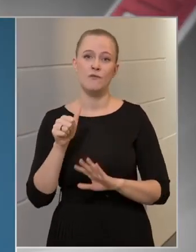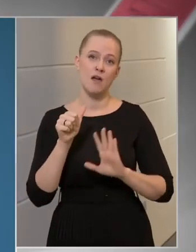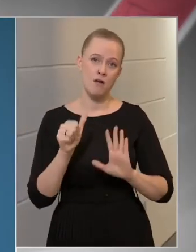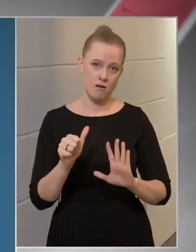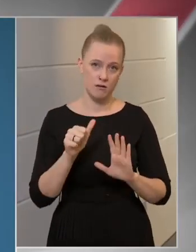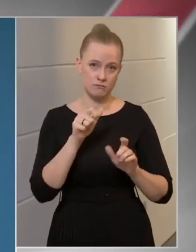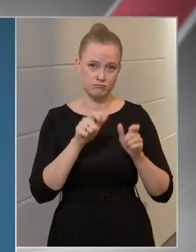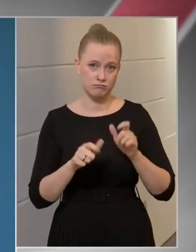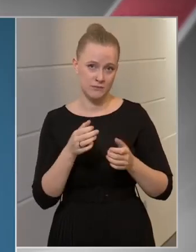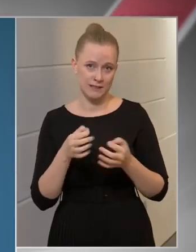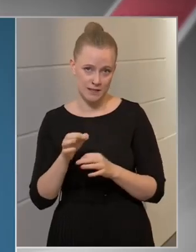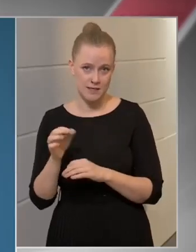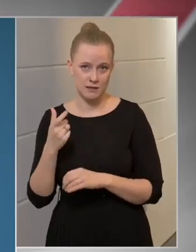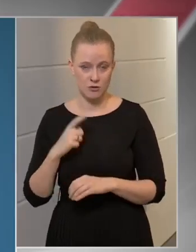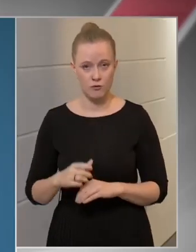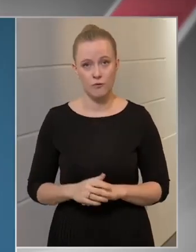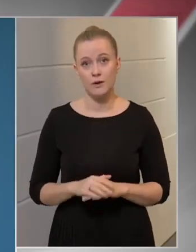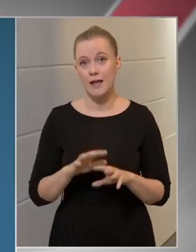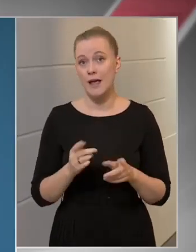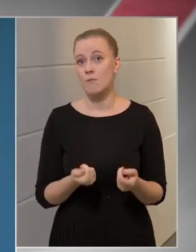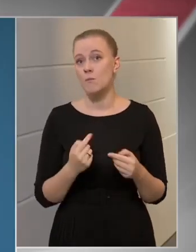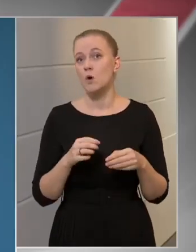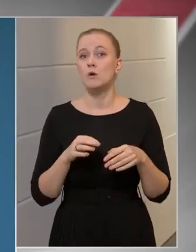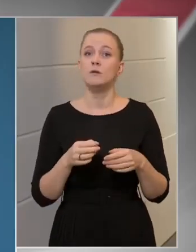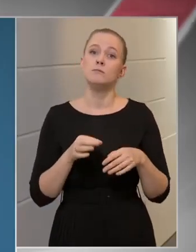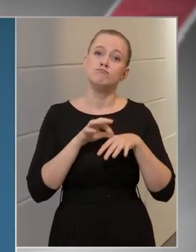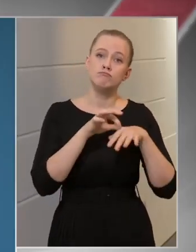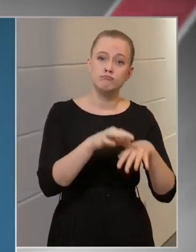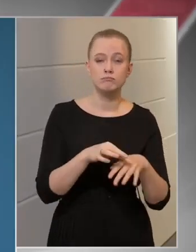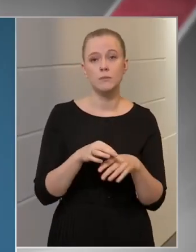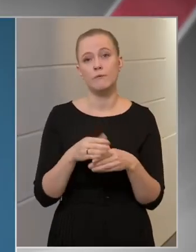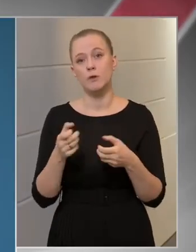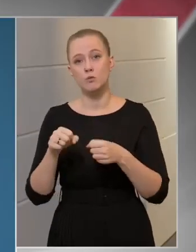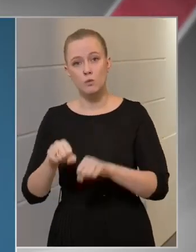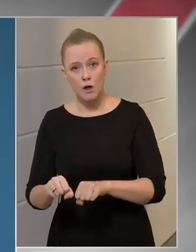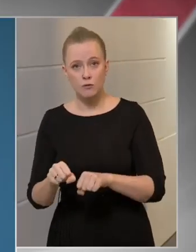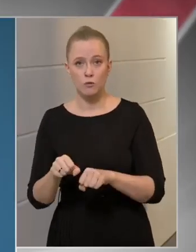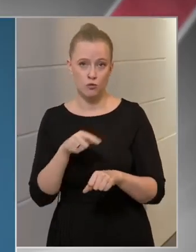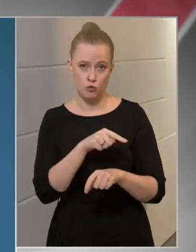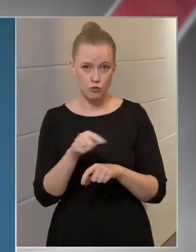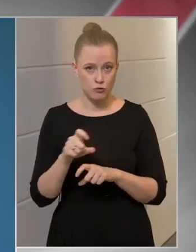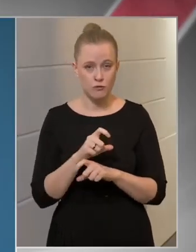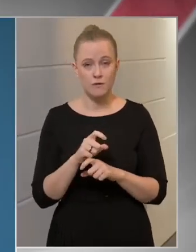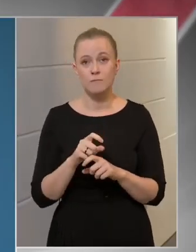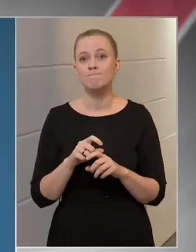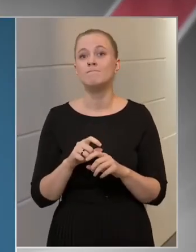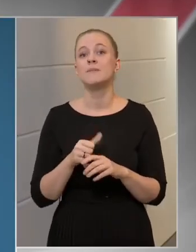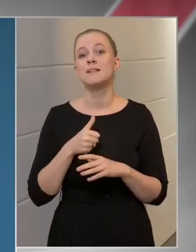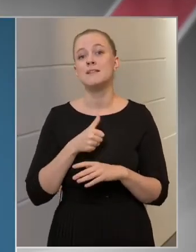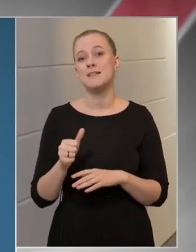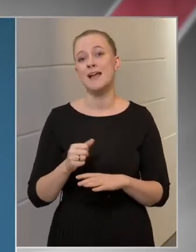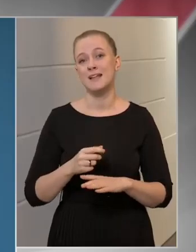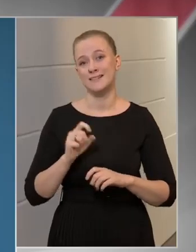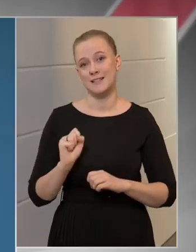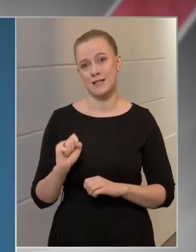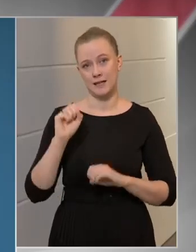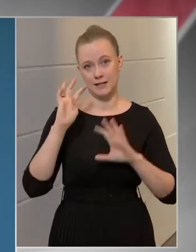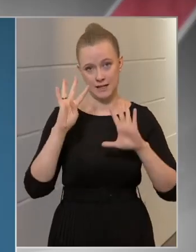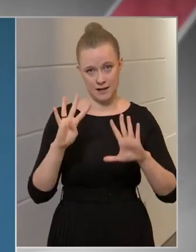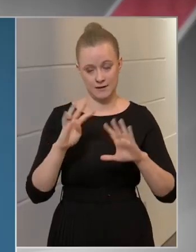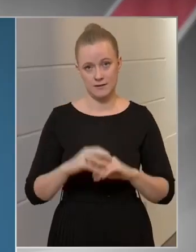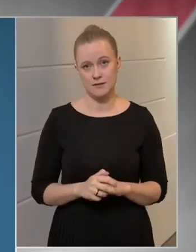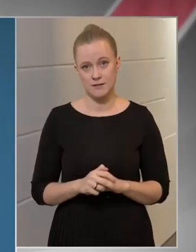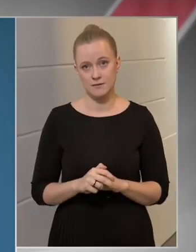kezdeményeztünk. Ebből az üzemeltető vagy a tulajdonos által elkövetett szabályszegések száma 119, az